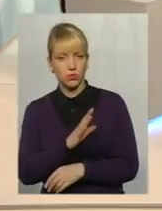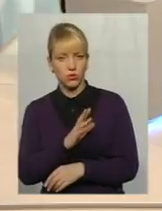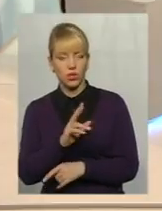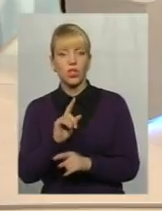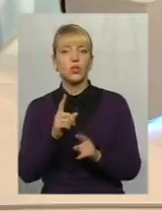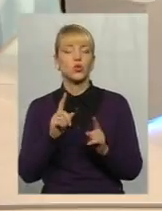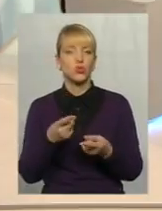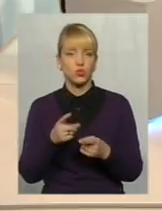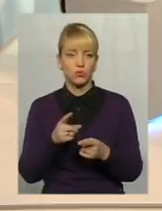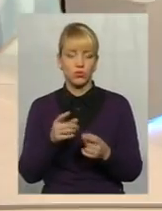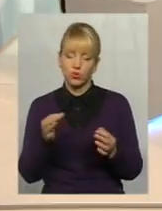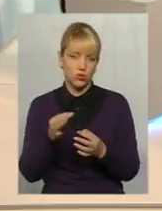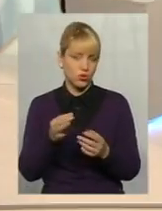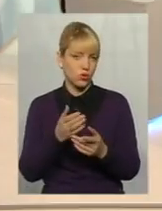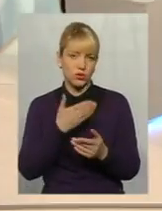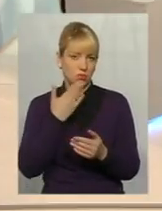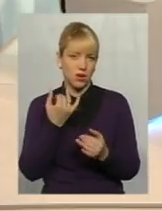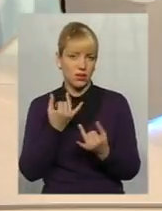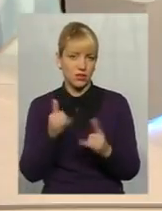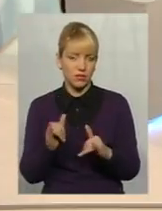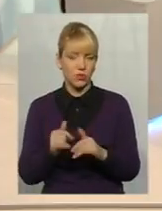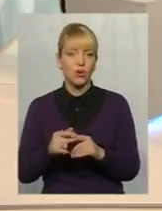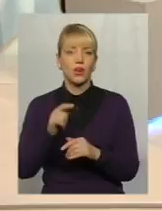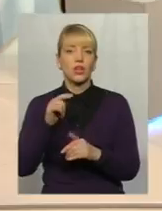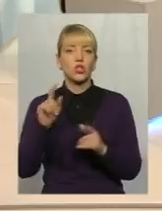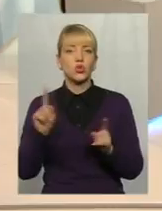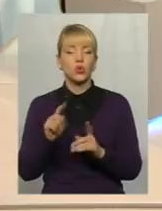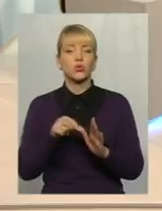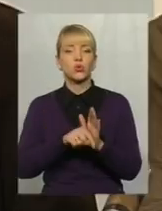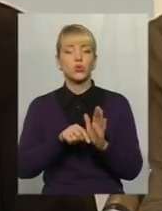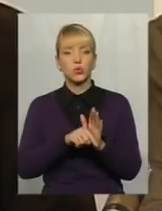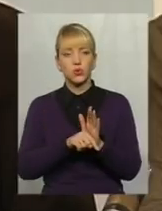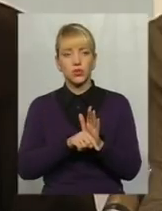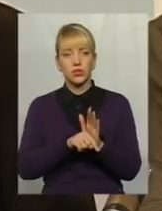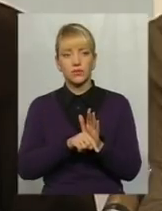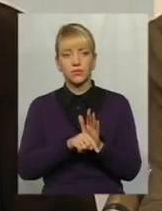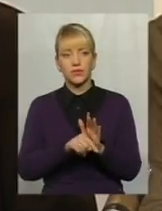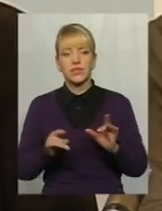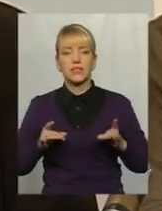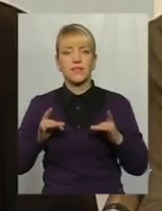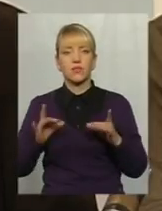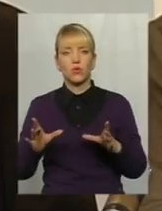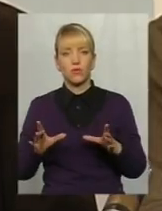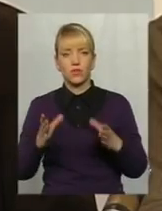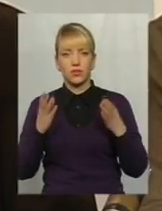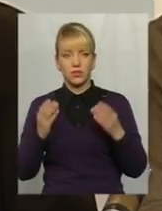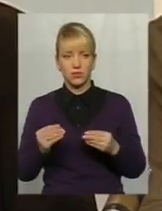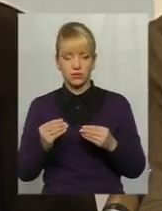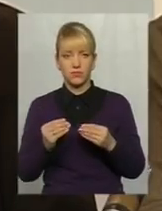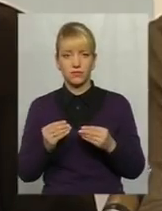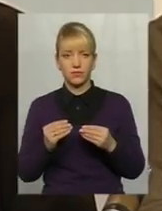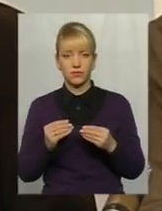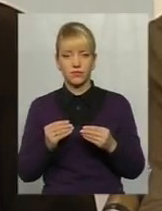Нічого немає незмінного. Тому і що стосується цих святкових днів, які,